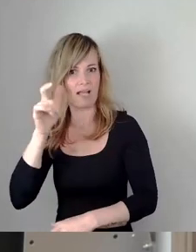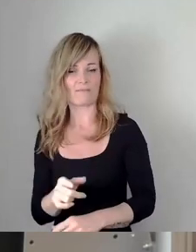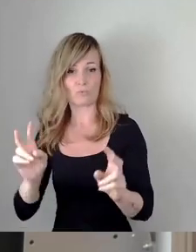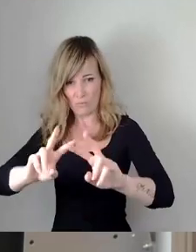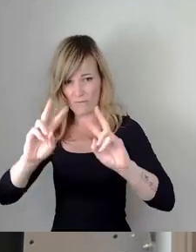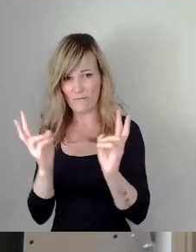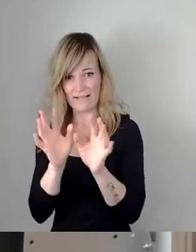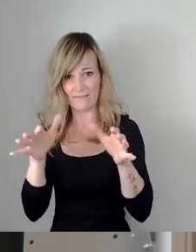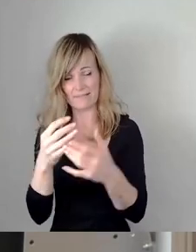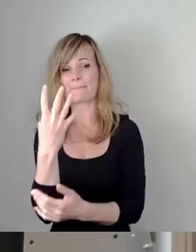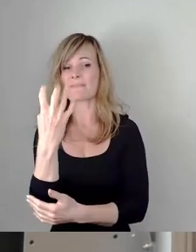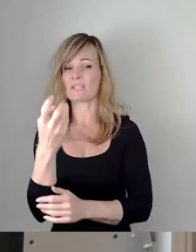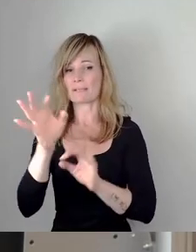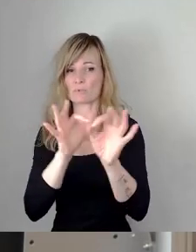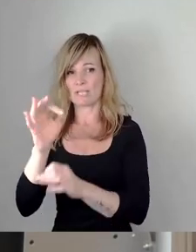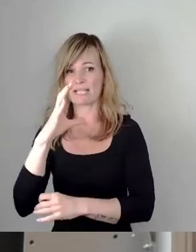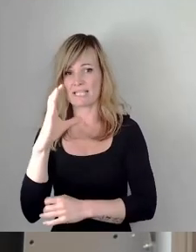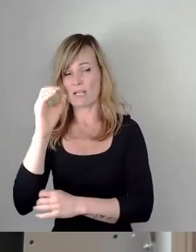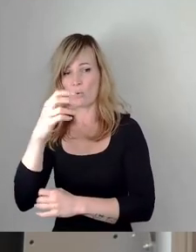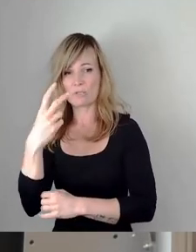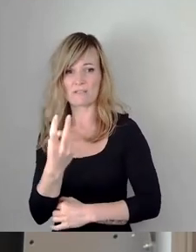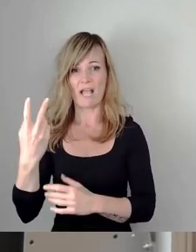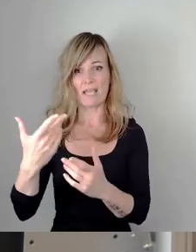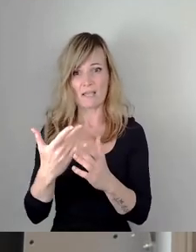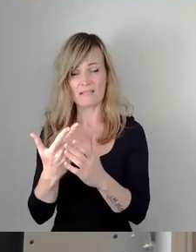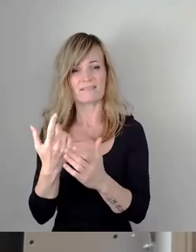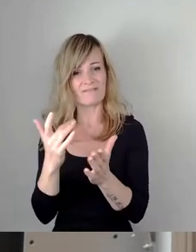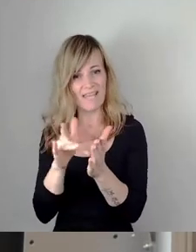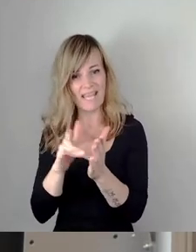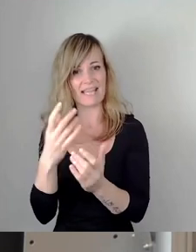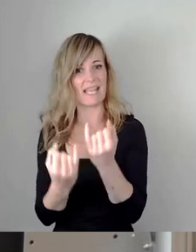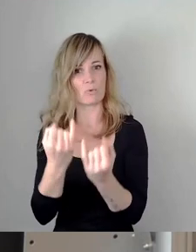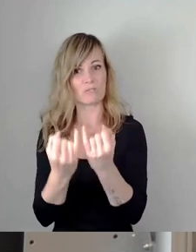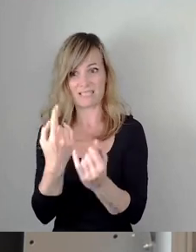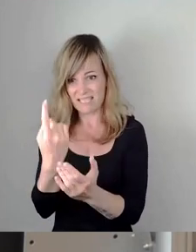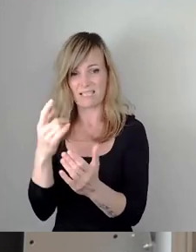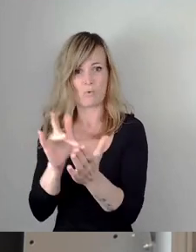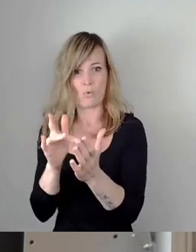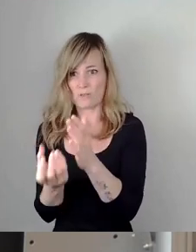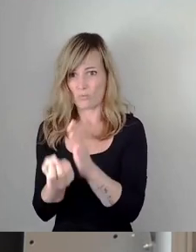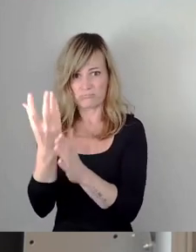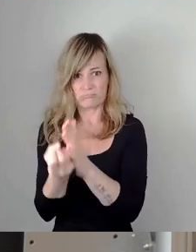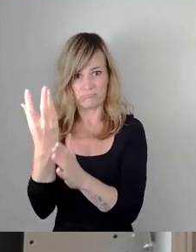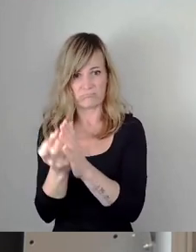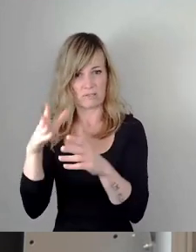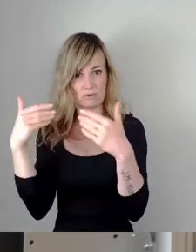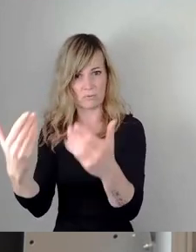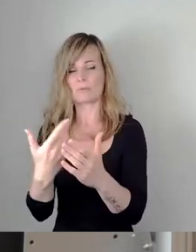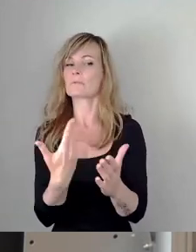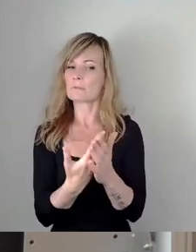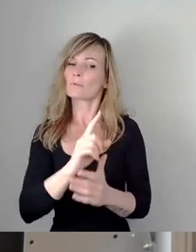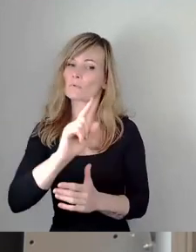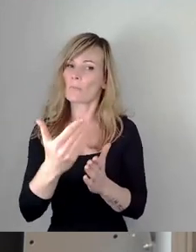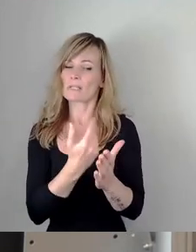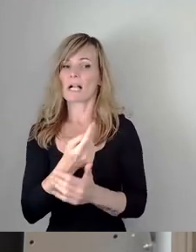Prozent CO2 mit Industrien zu verursachen. Und es geht nochmal, das sage ich hier ganz deutlich, um Einsparung von vier bis acht Millionen